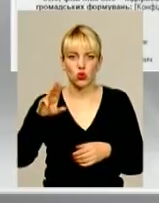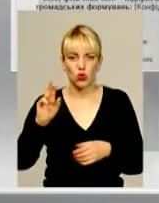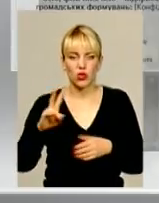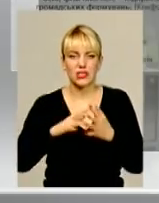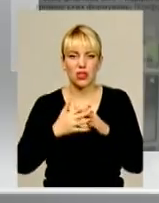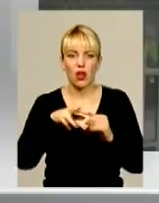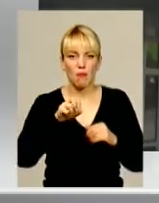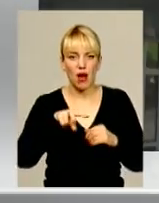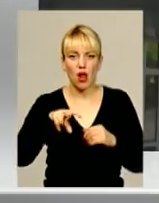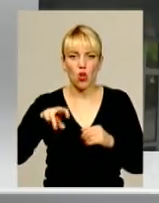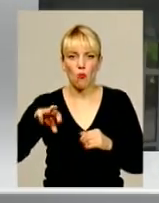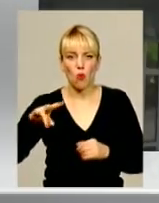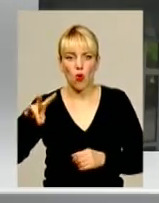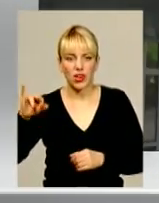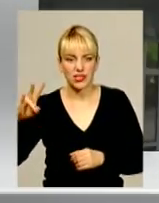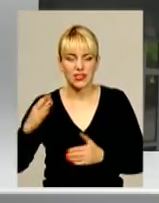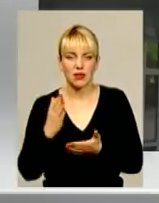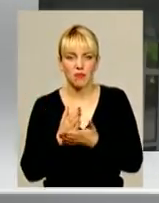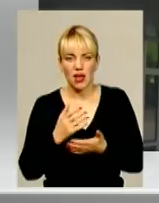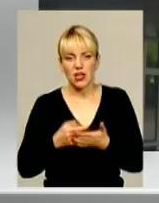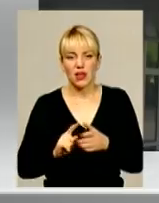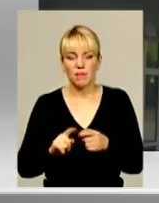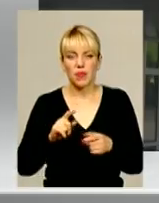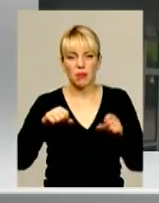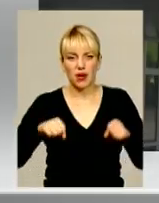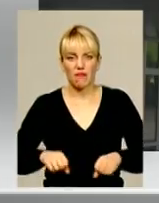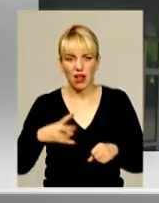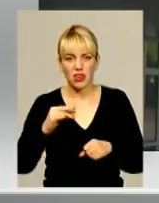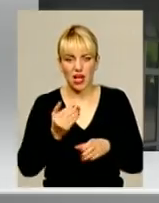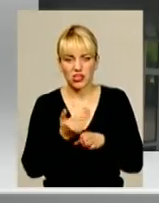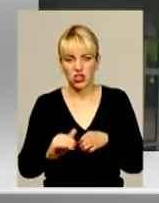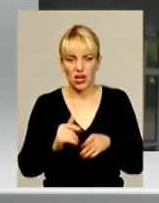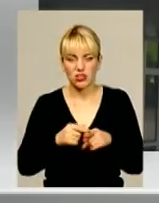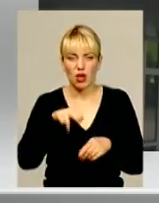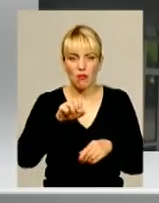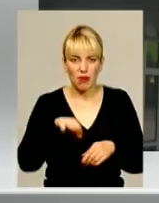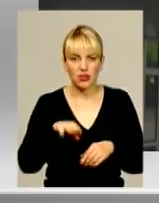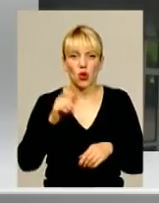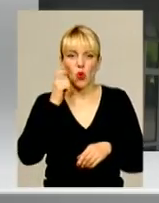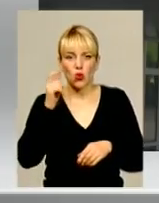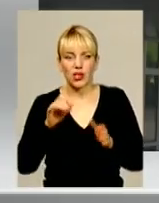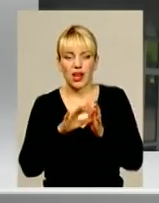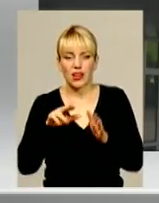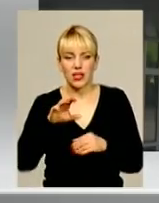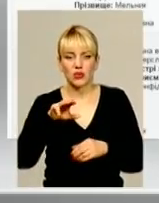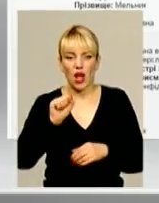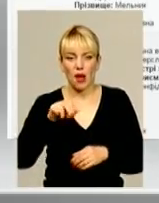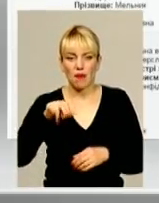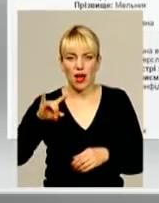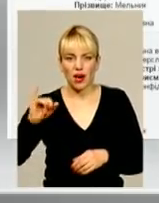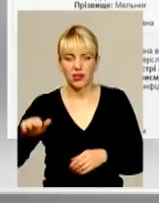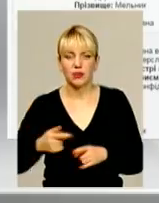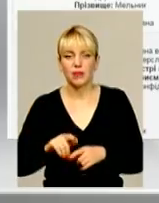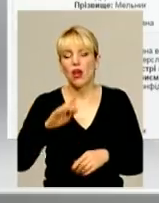Маломолинці. Також ексмер володіє корпоративними правами, невеликою часткою УПАД «Укрелектроапарат» та КСП «Бужок».